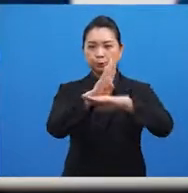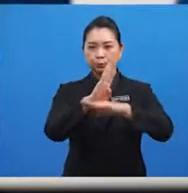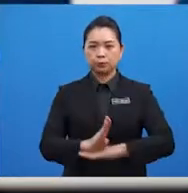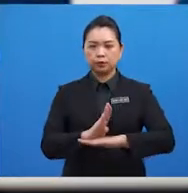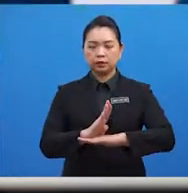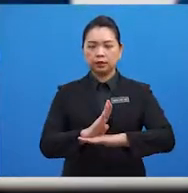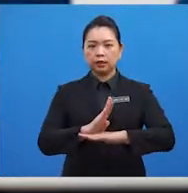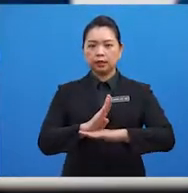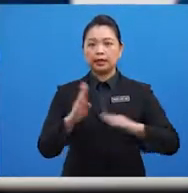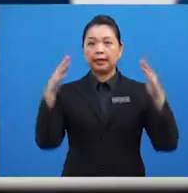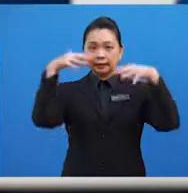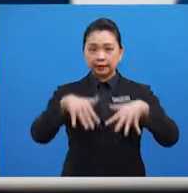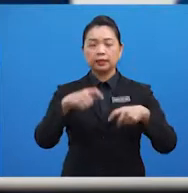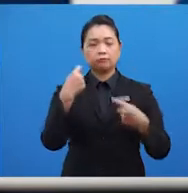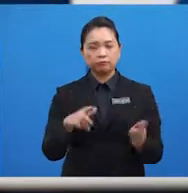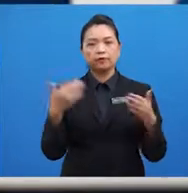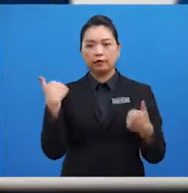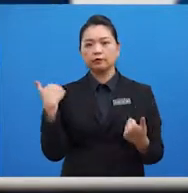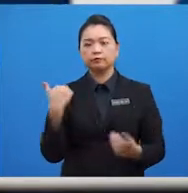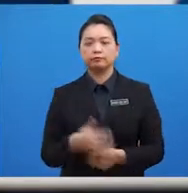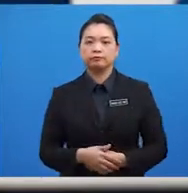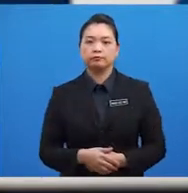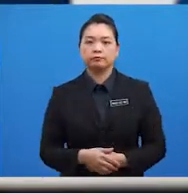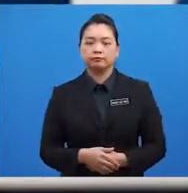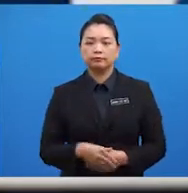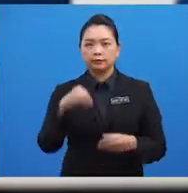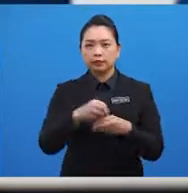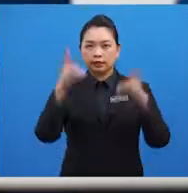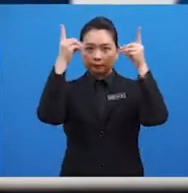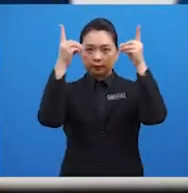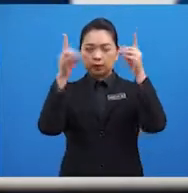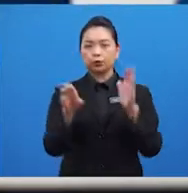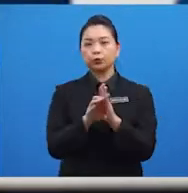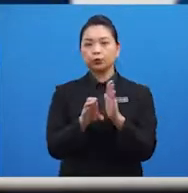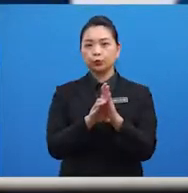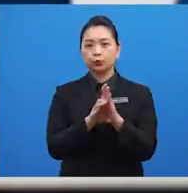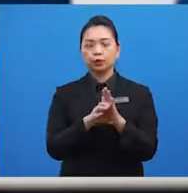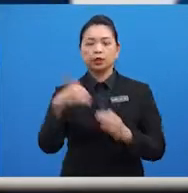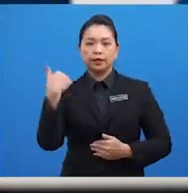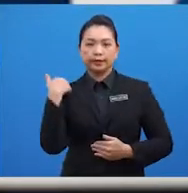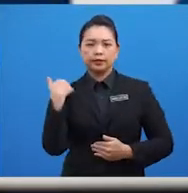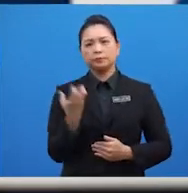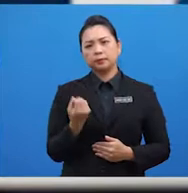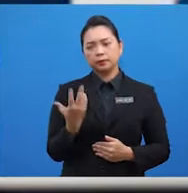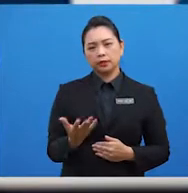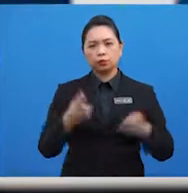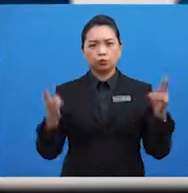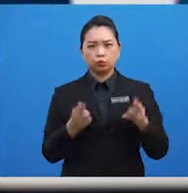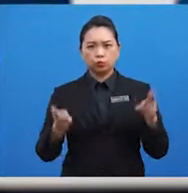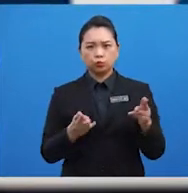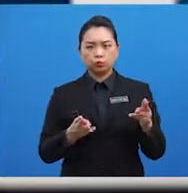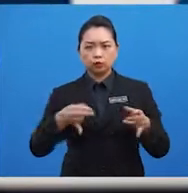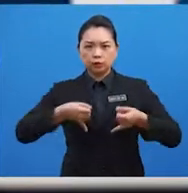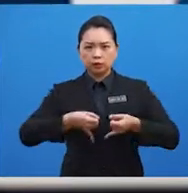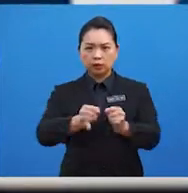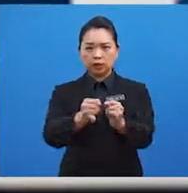ASEAN telah diadakan. Dalam sektor pendidikan contohnya, terdapat beberapa usaha